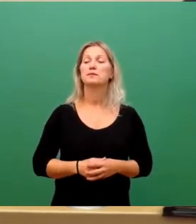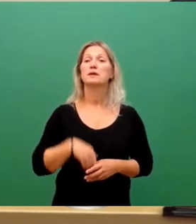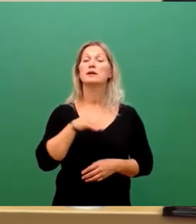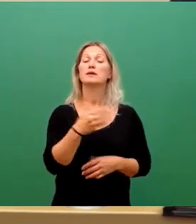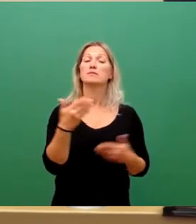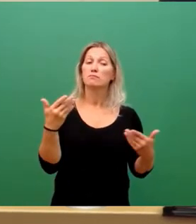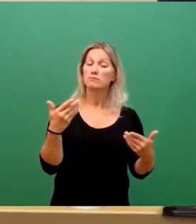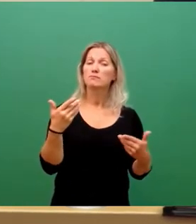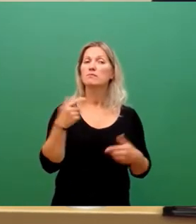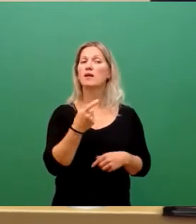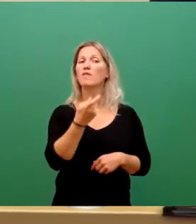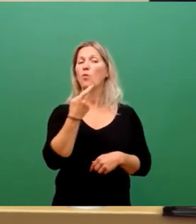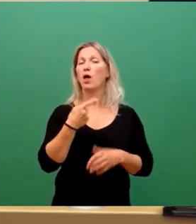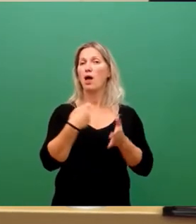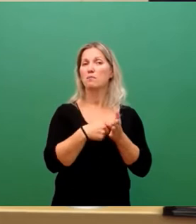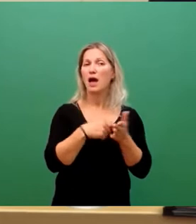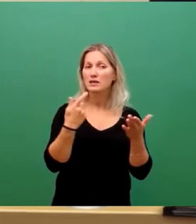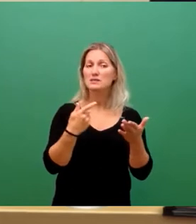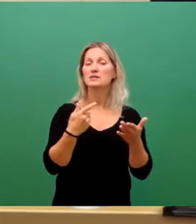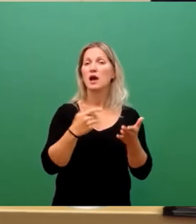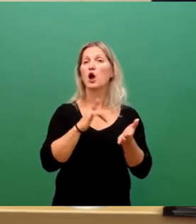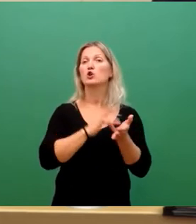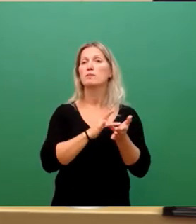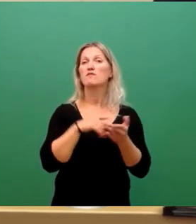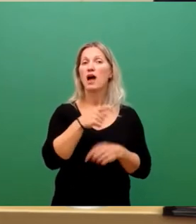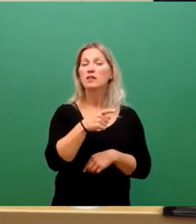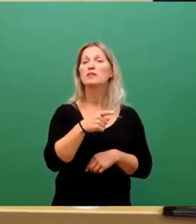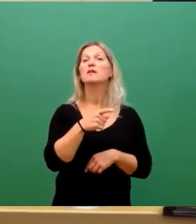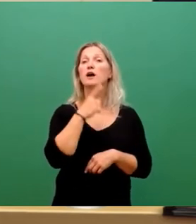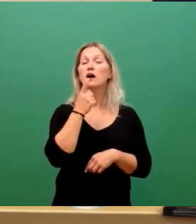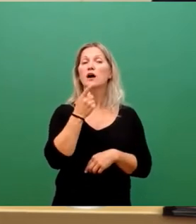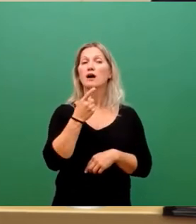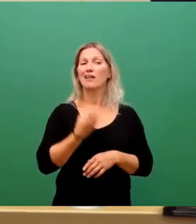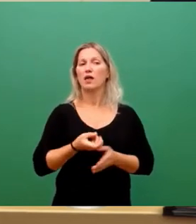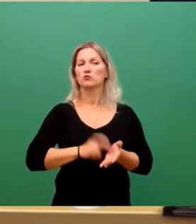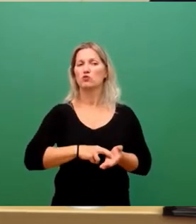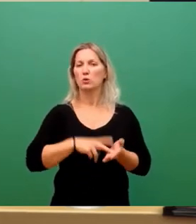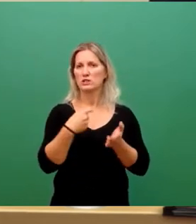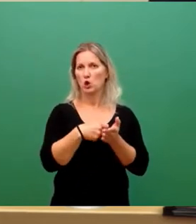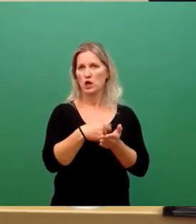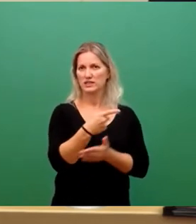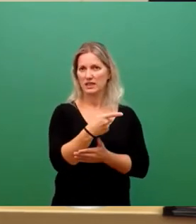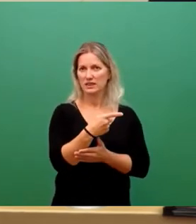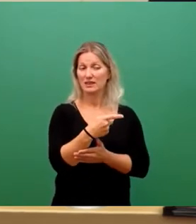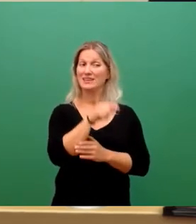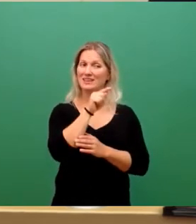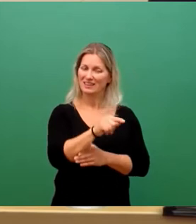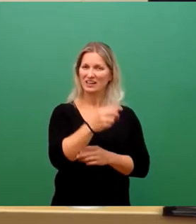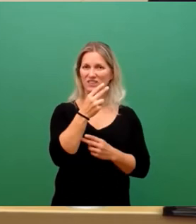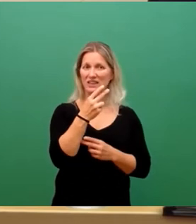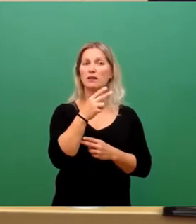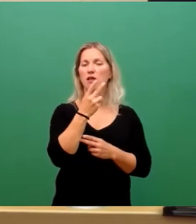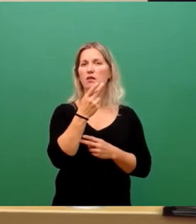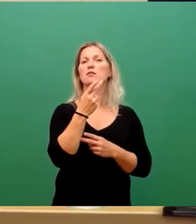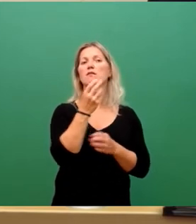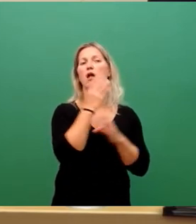Grenzkosten oder die Kosten der Gestehung entscheiden über die Energiepreise am Markt. Wir haben